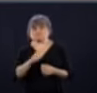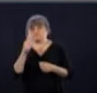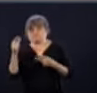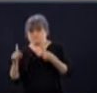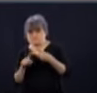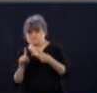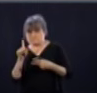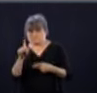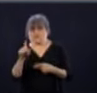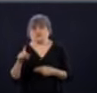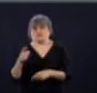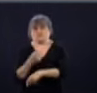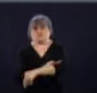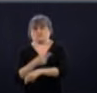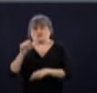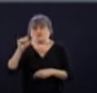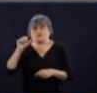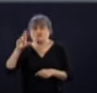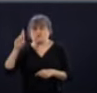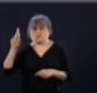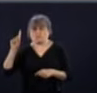dont on parle depuis quelques minutes,